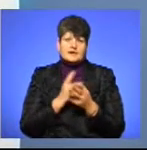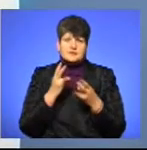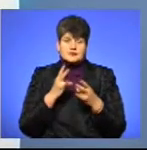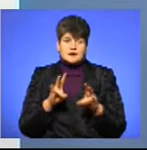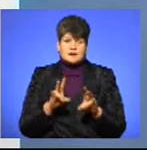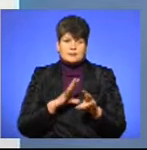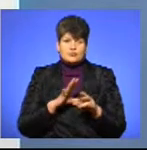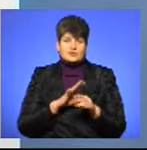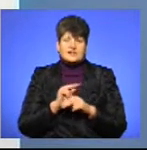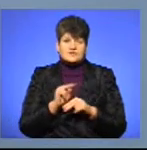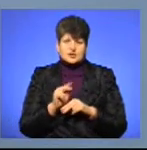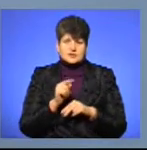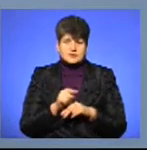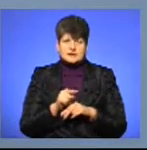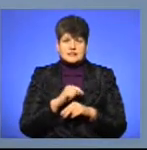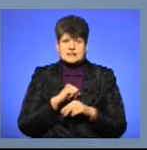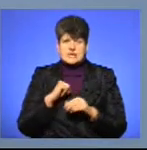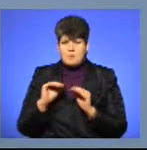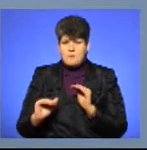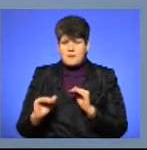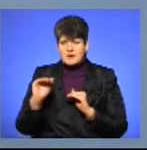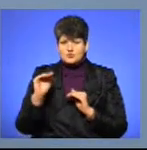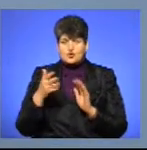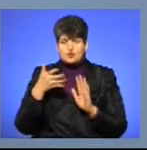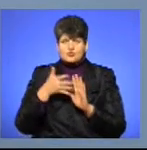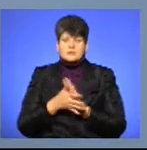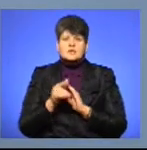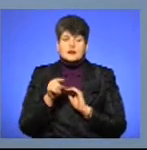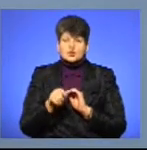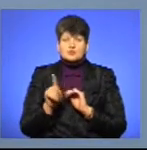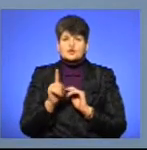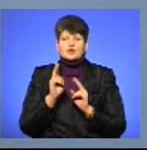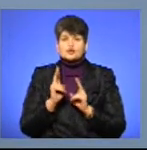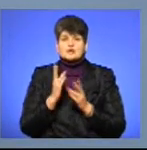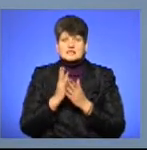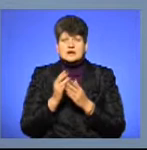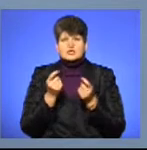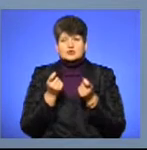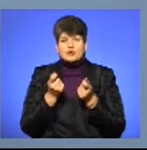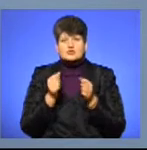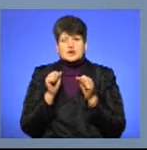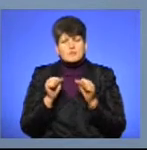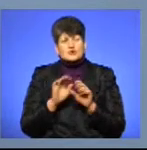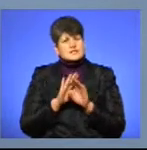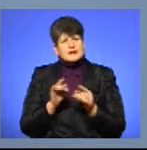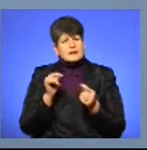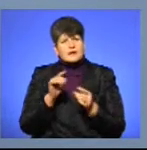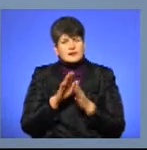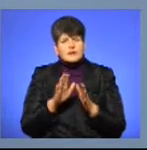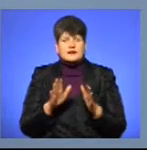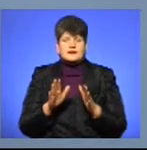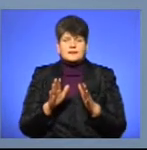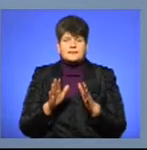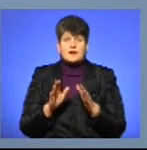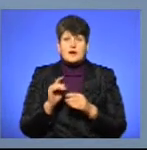не було такого поняття з самого малечку розуміння того, що є хтось трошки, може, в чомусь не такий, як ти, але